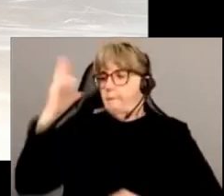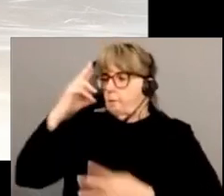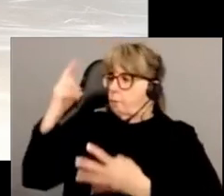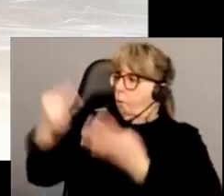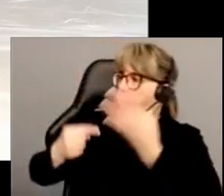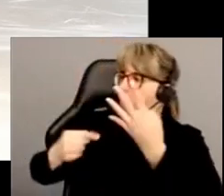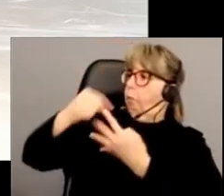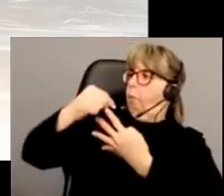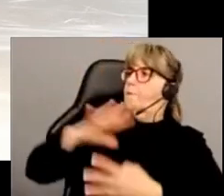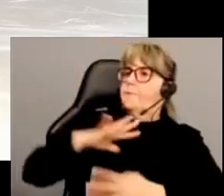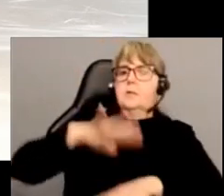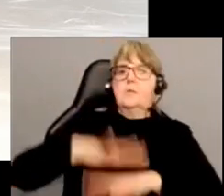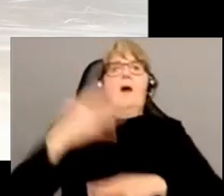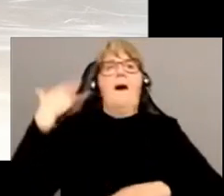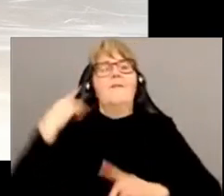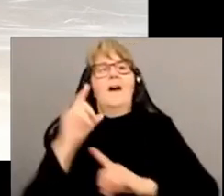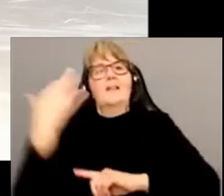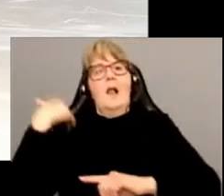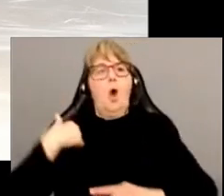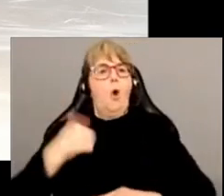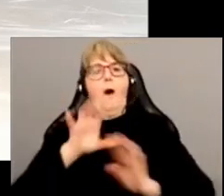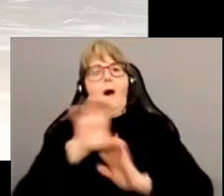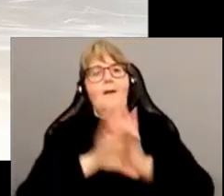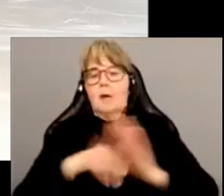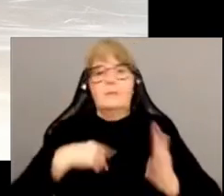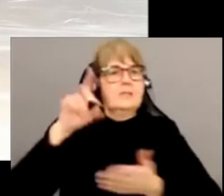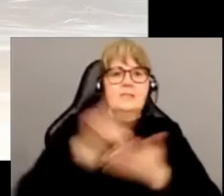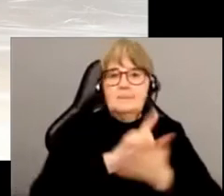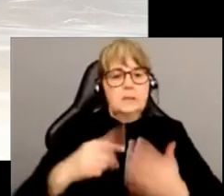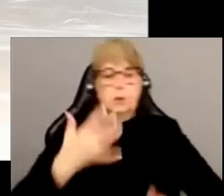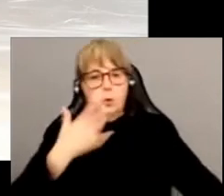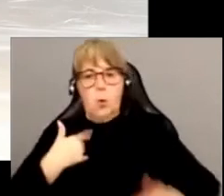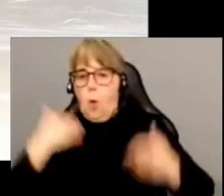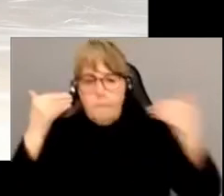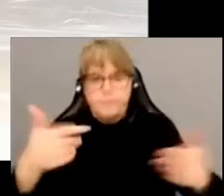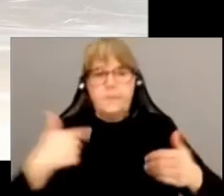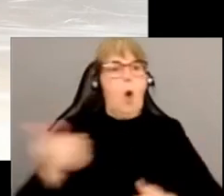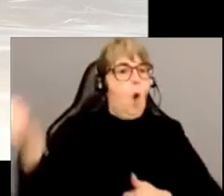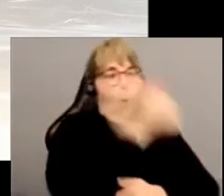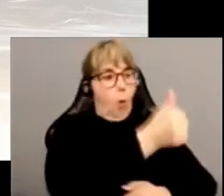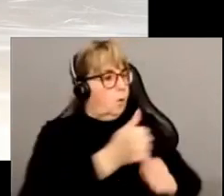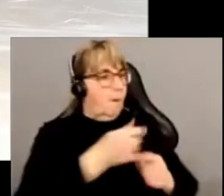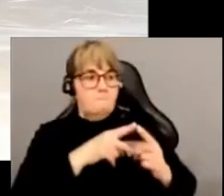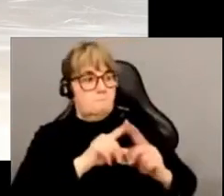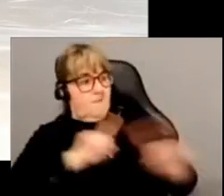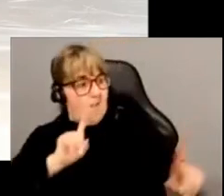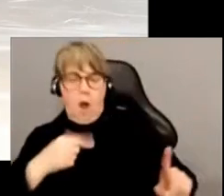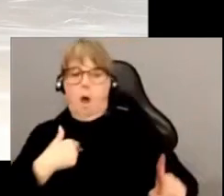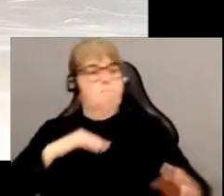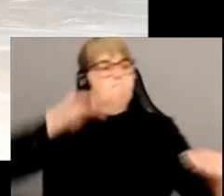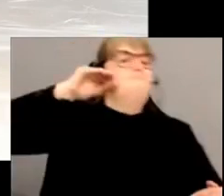particulier le tribalisme, donc cette tendance qu'on a à discriminer contre les exogroupes, et la dissonance cognitive,